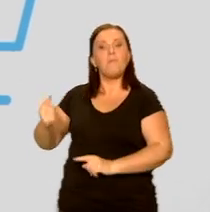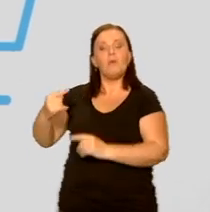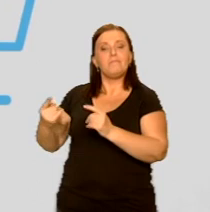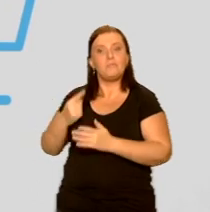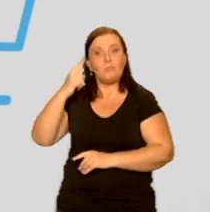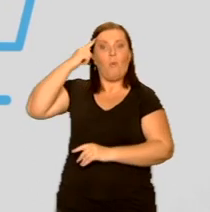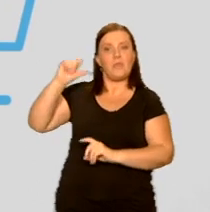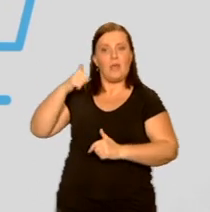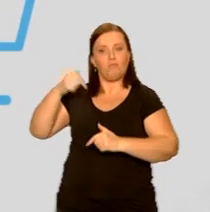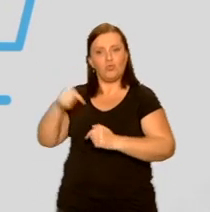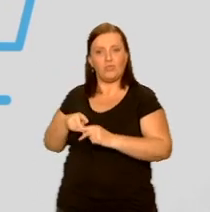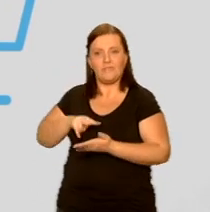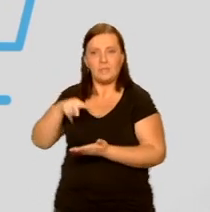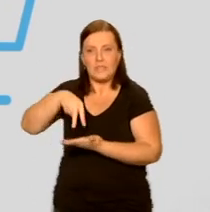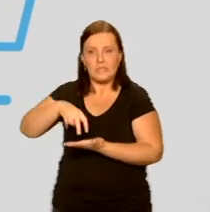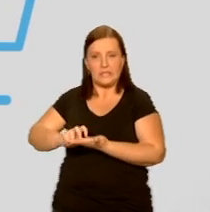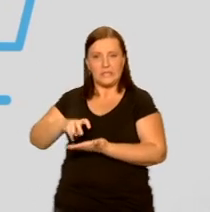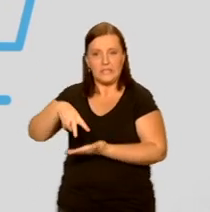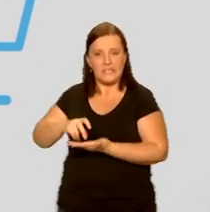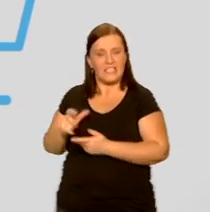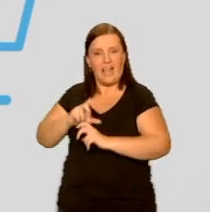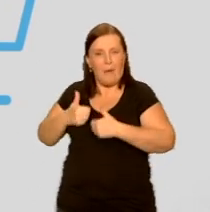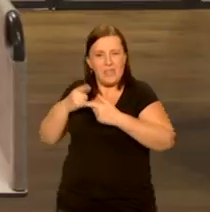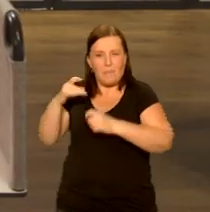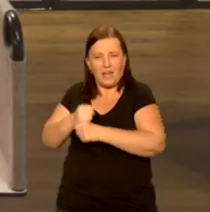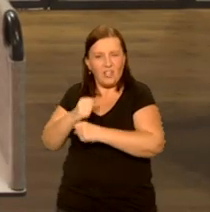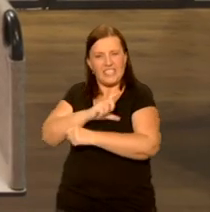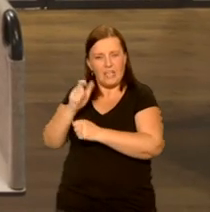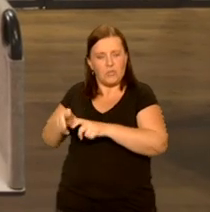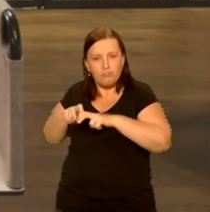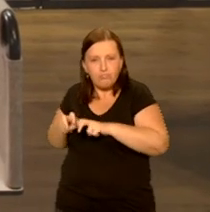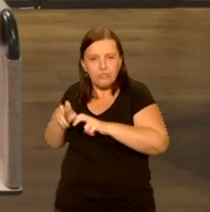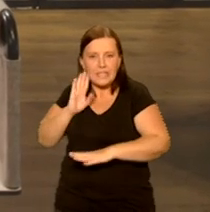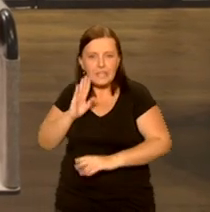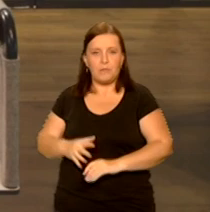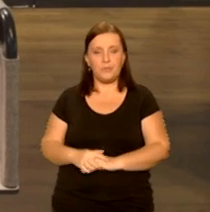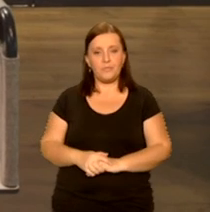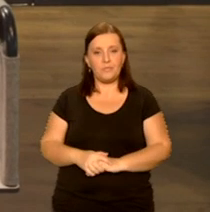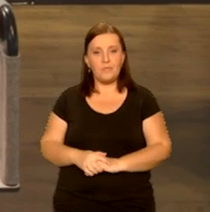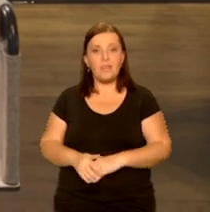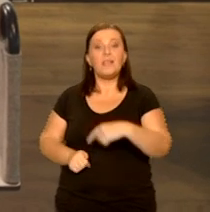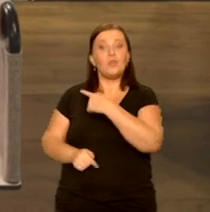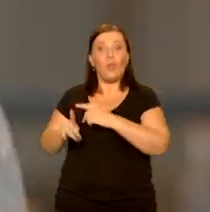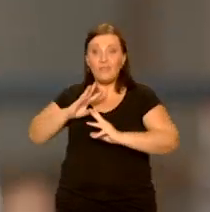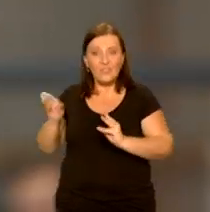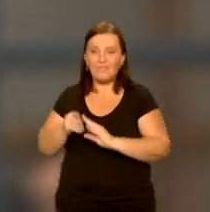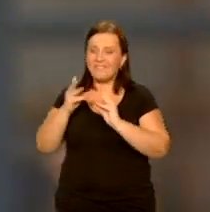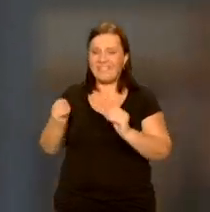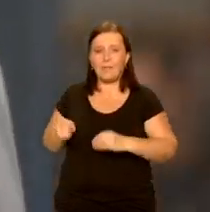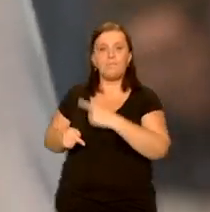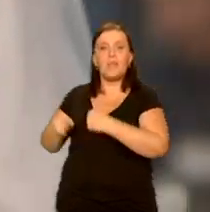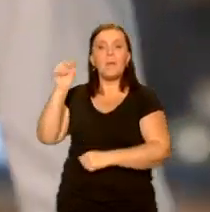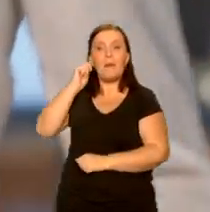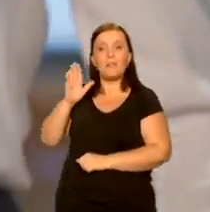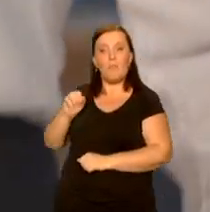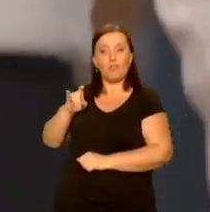pracy. A to jeszcze nie wszystko. O szczegółach z Petrosem Psylosem rozmawiają prezes firmy Tobo, Bożena Datczuk